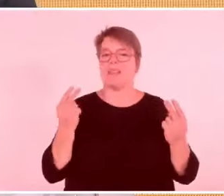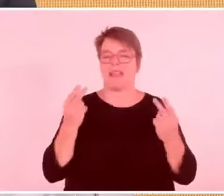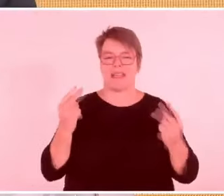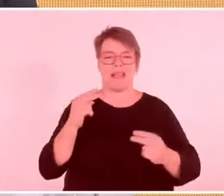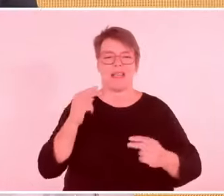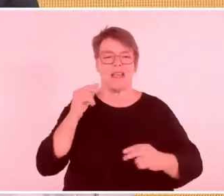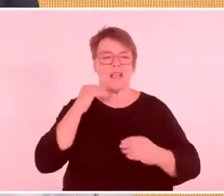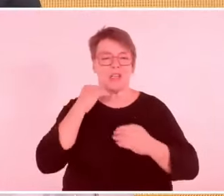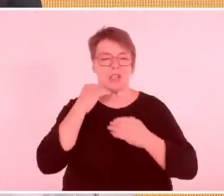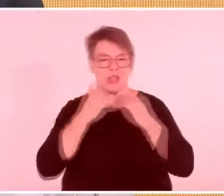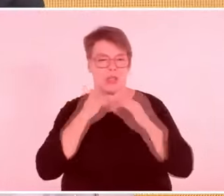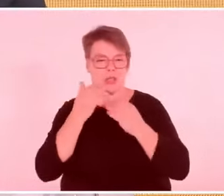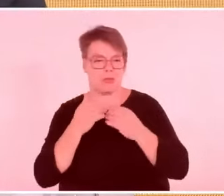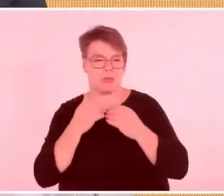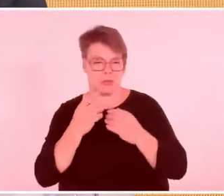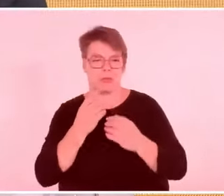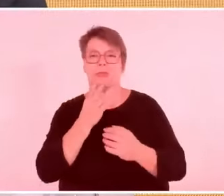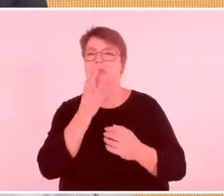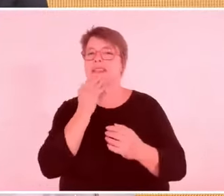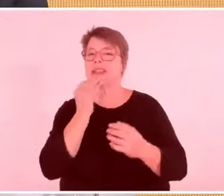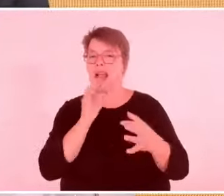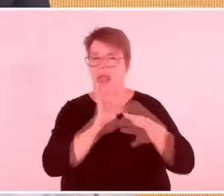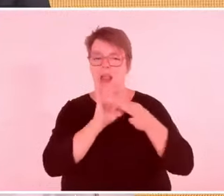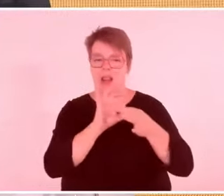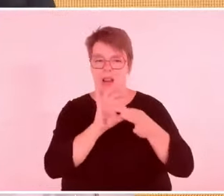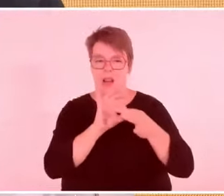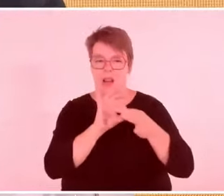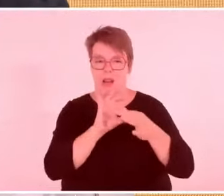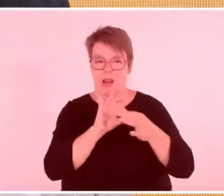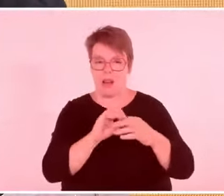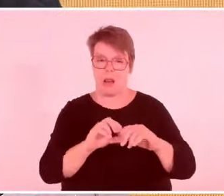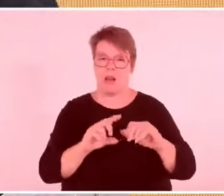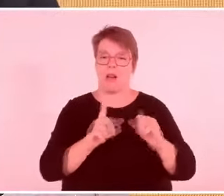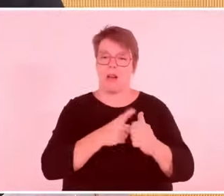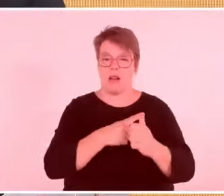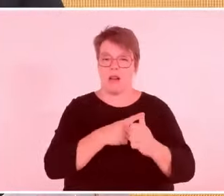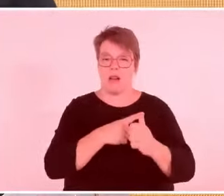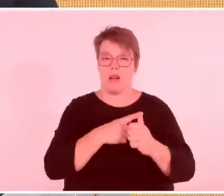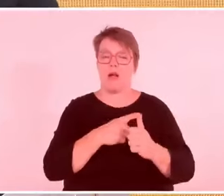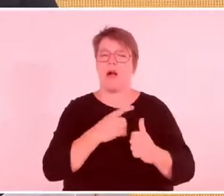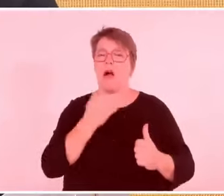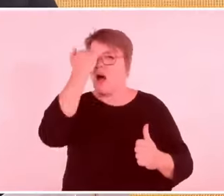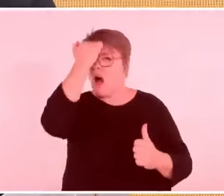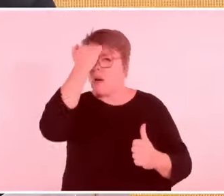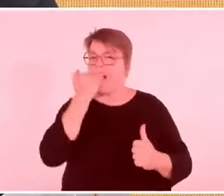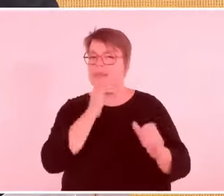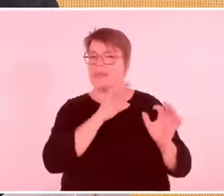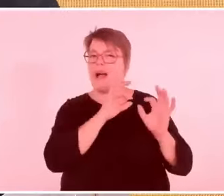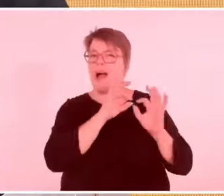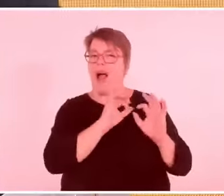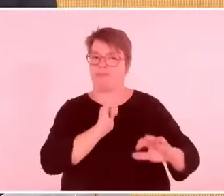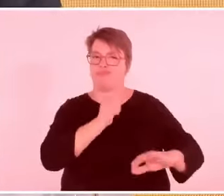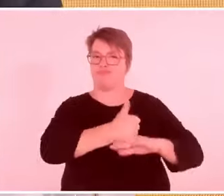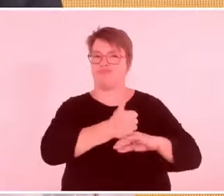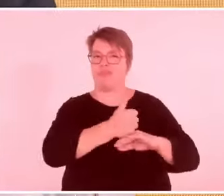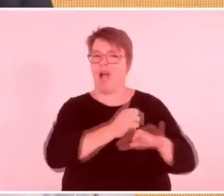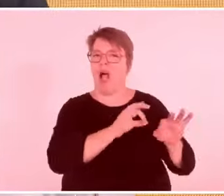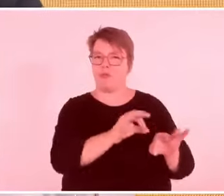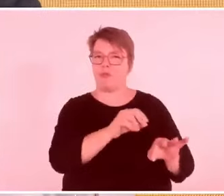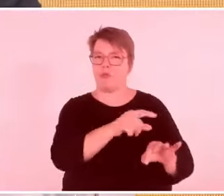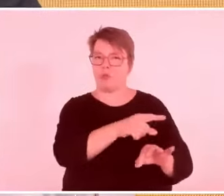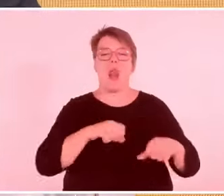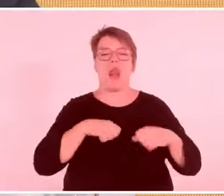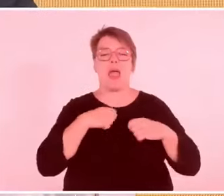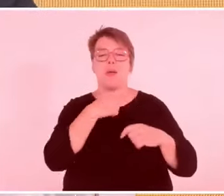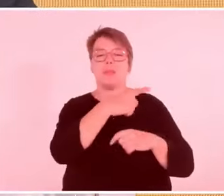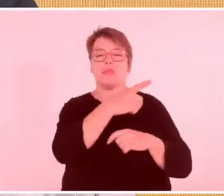Land, geht uns aus den Augen, dieses Land gehört uns, Al-Quds, das ist der Begriff